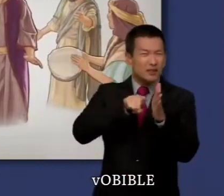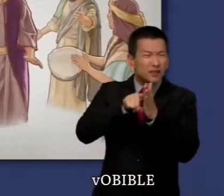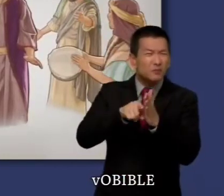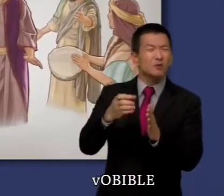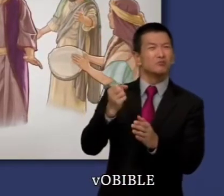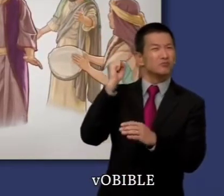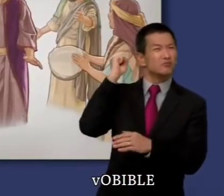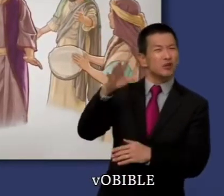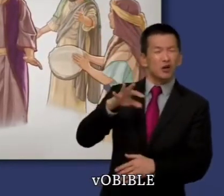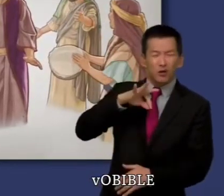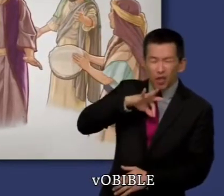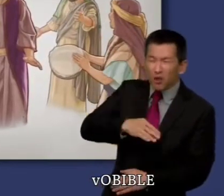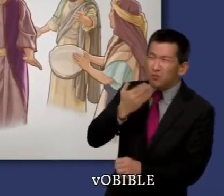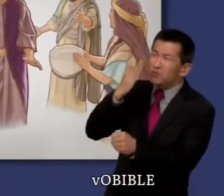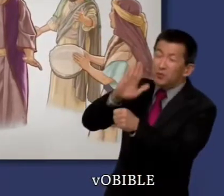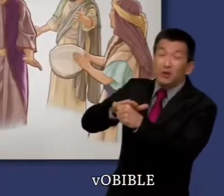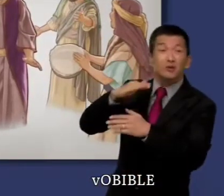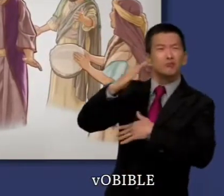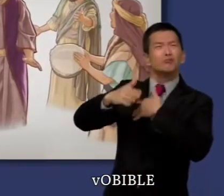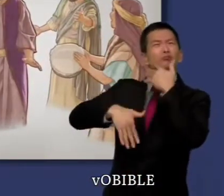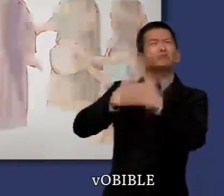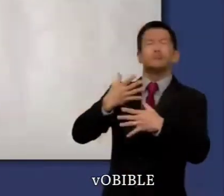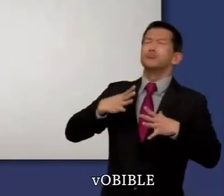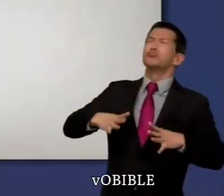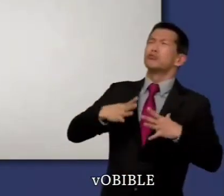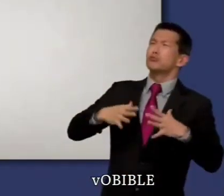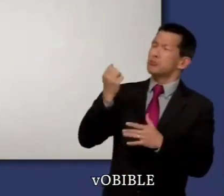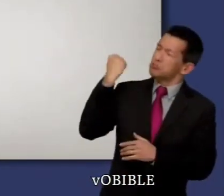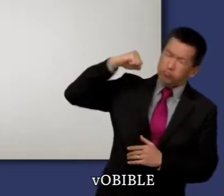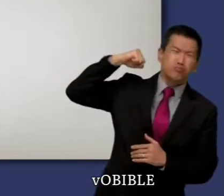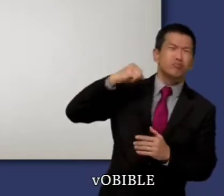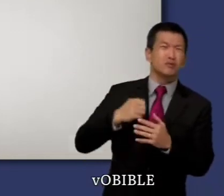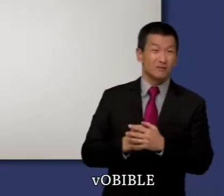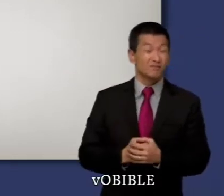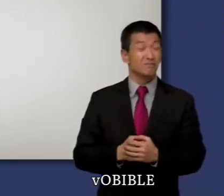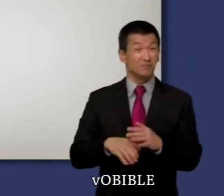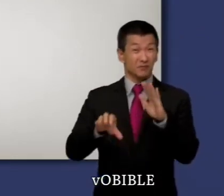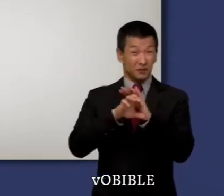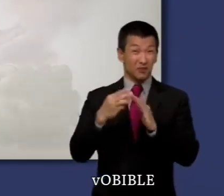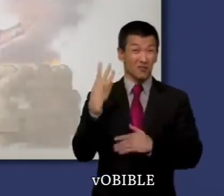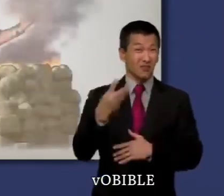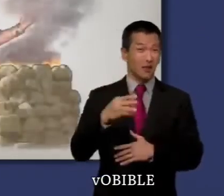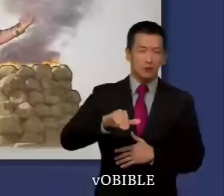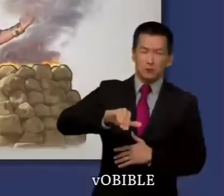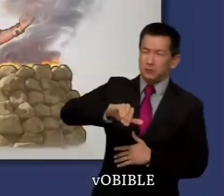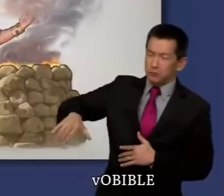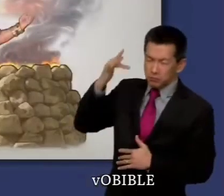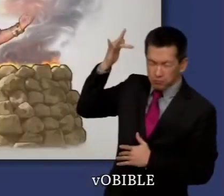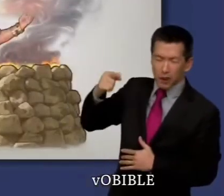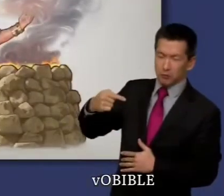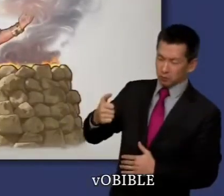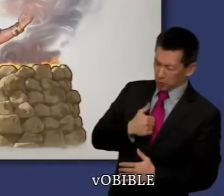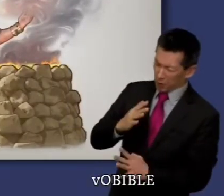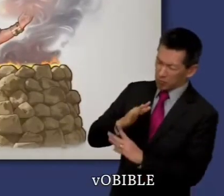Saül est un bon roi, mais rapidement, il va devenir désobéissant. Dans le chapitre 13, il agit avec